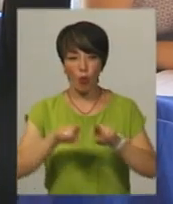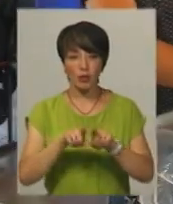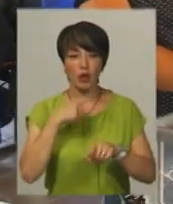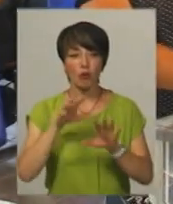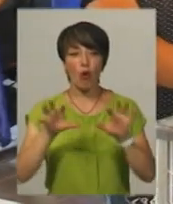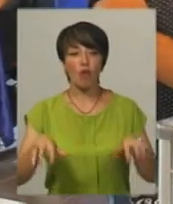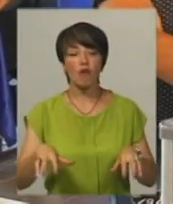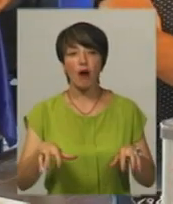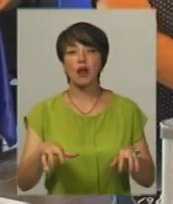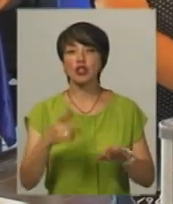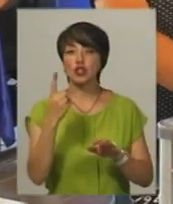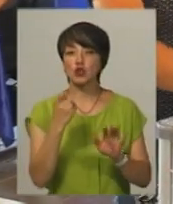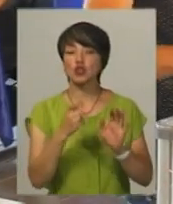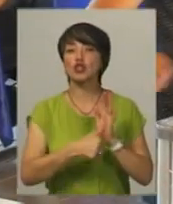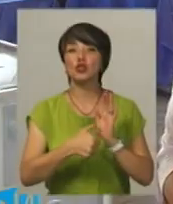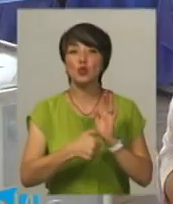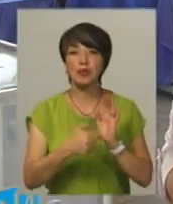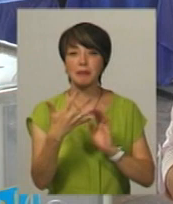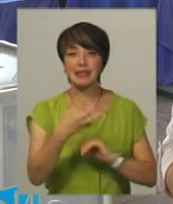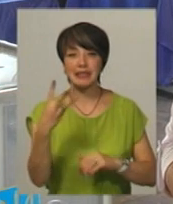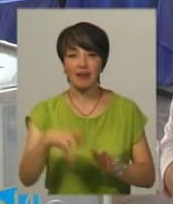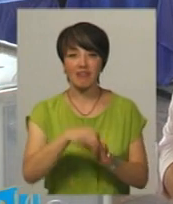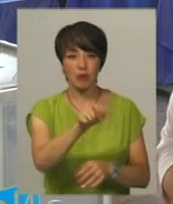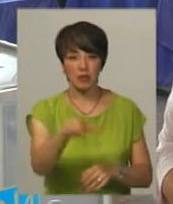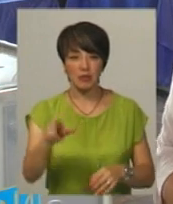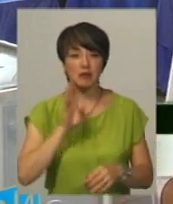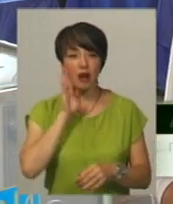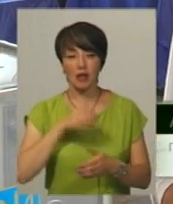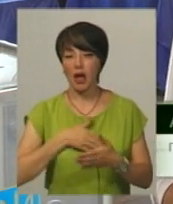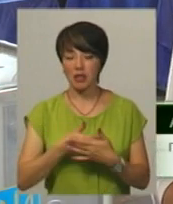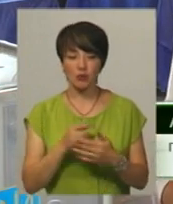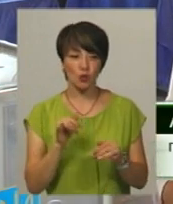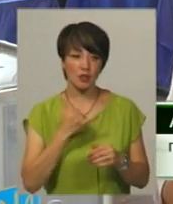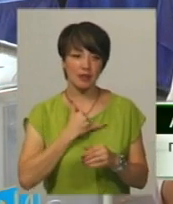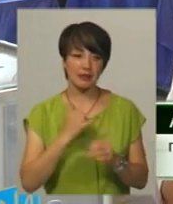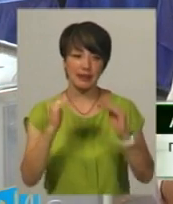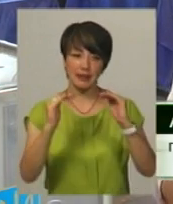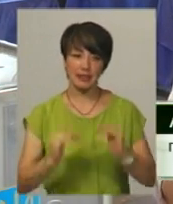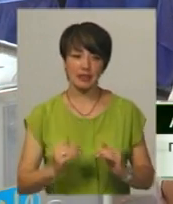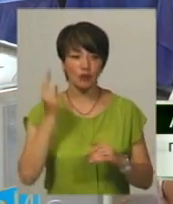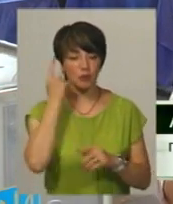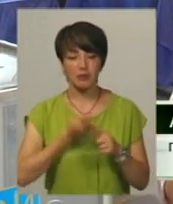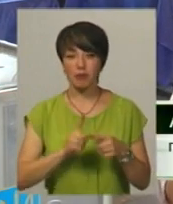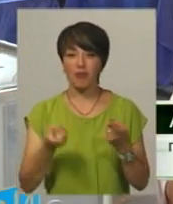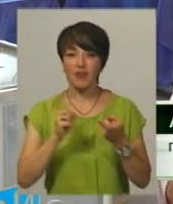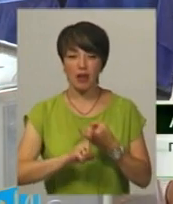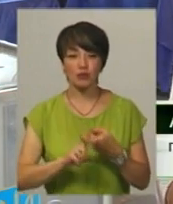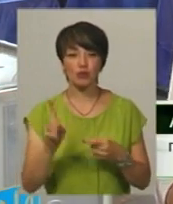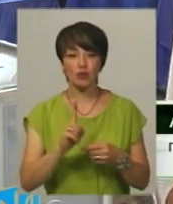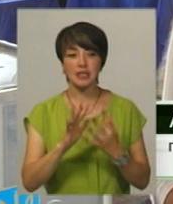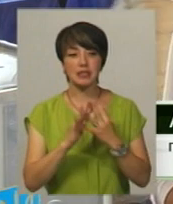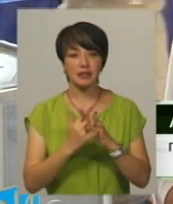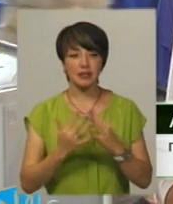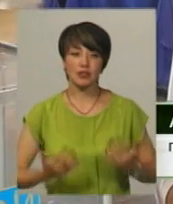Алла Форман, 653 виборці. Зранку активність нас маленька. Я думаю, що це пов'язано з тим, що